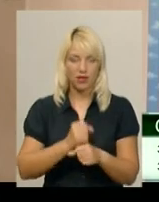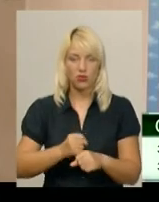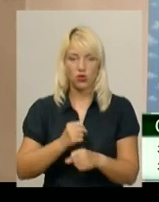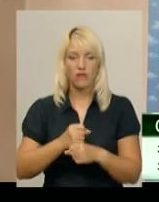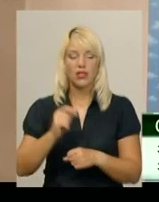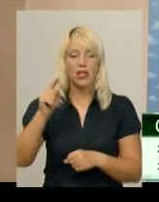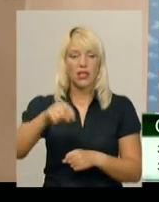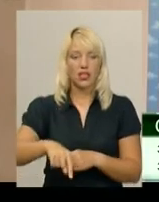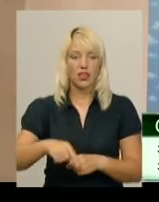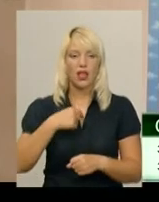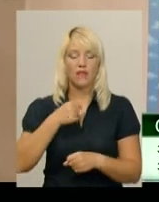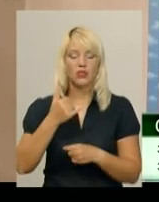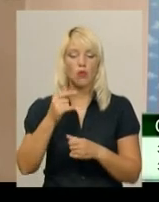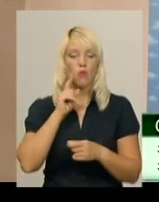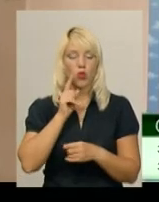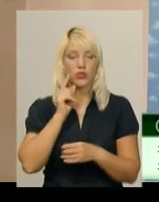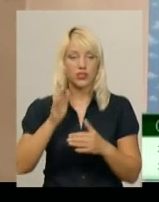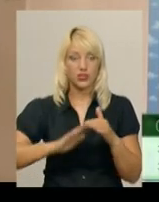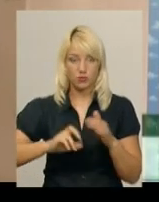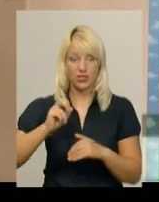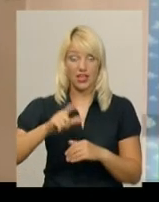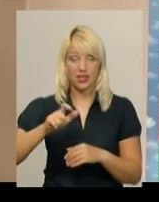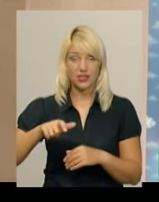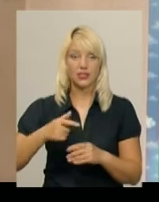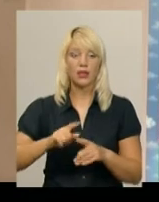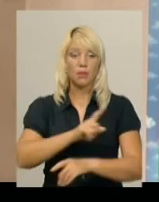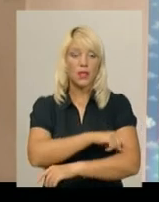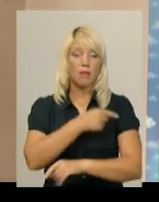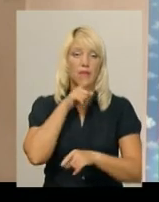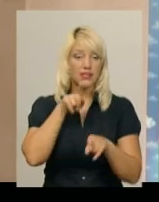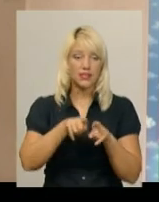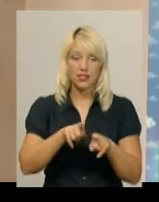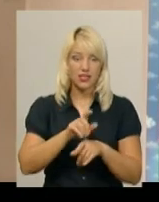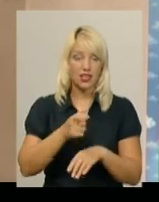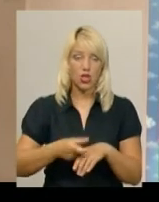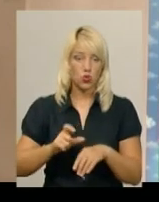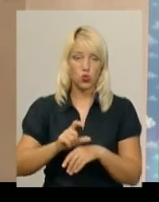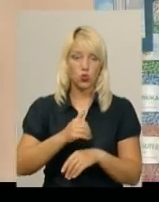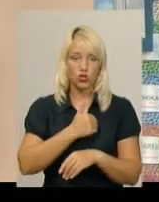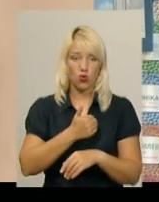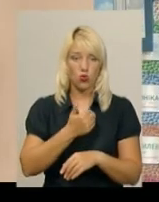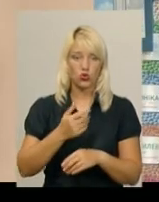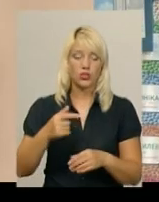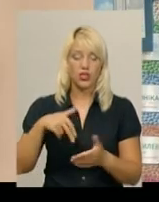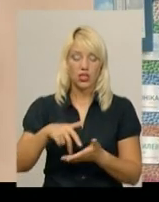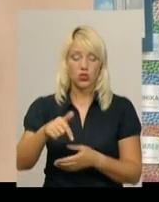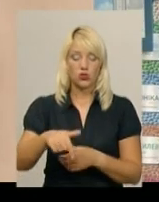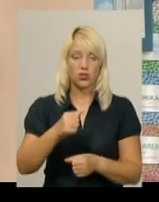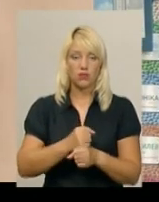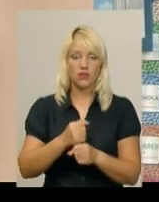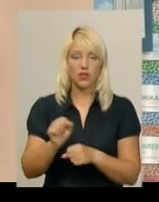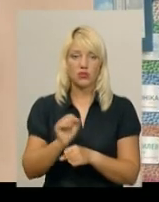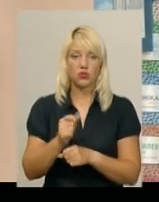І навіть, бачите, молоді спеціалісти, медсестри також не дуже хочуть іти сюди працювати. У нас машина дуже-дуже